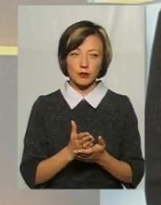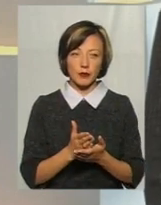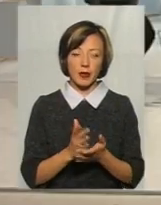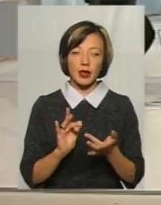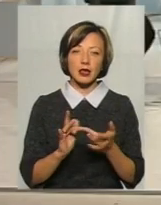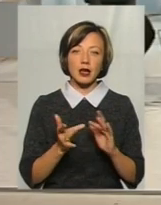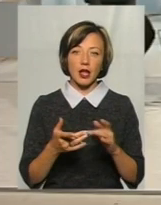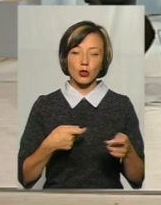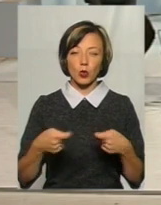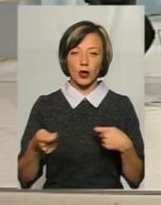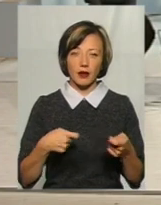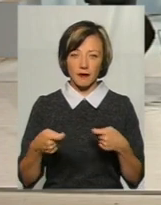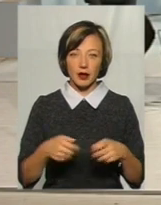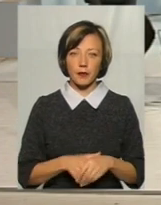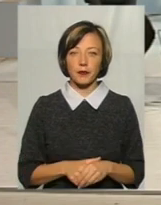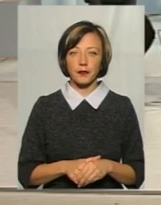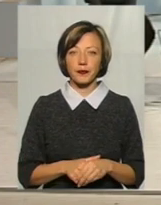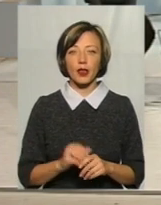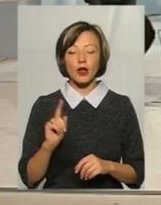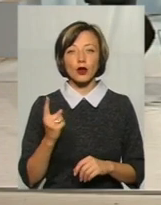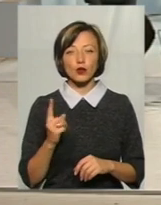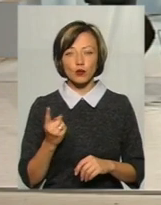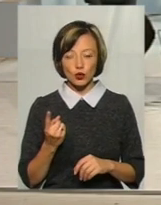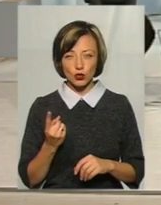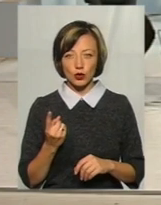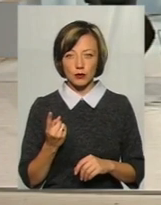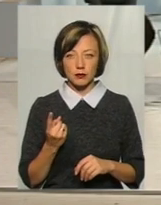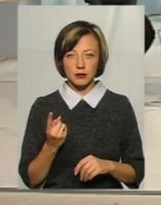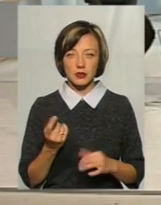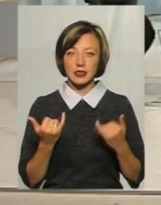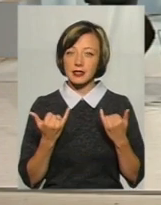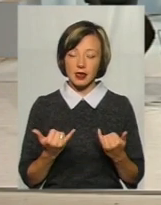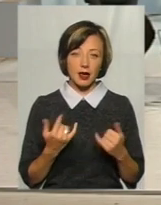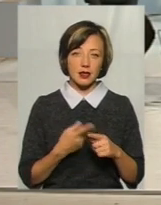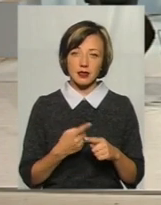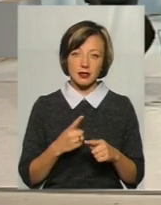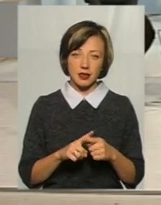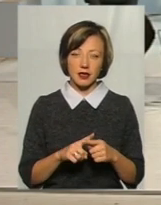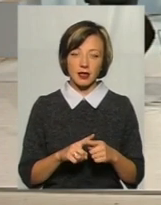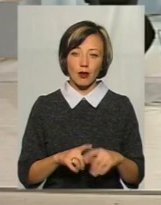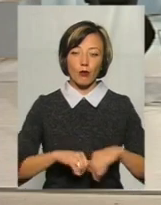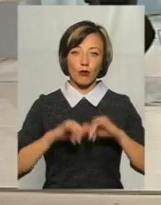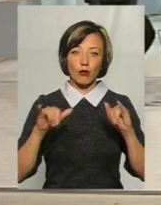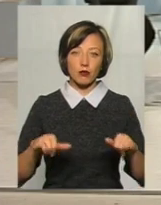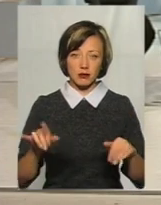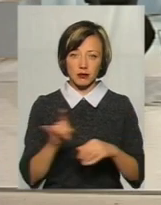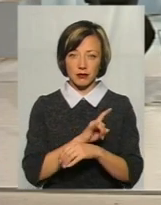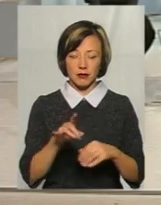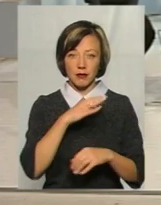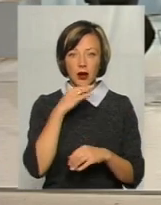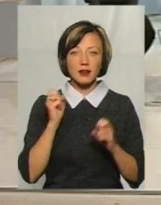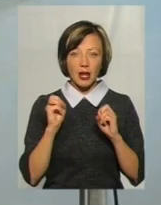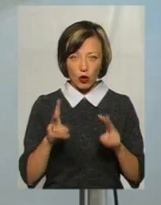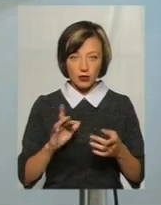інтернет-торгівлі, тому що зараз це якби такий бум пішов. Тобто, загроз в